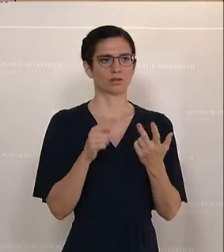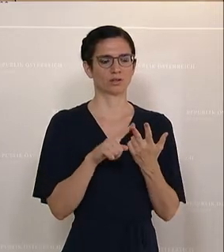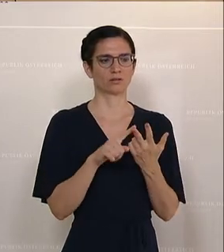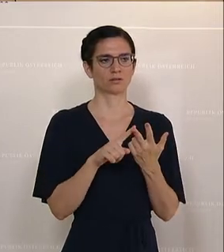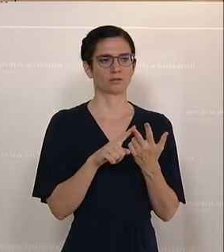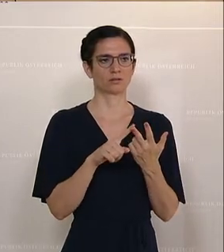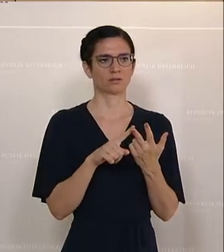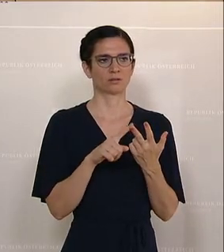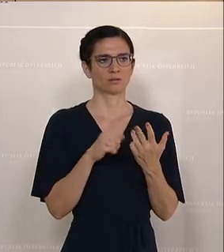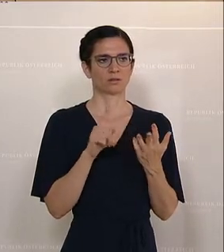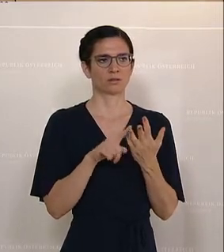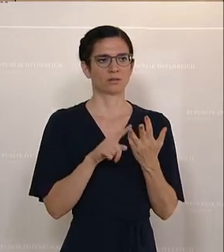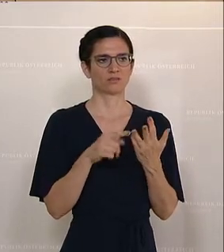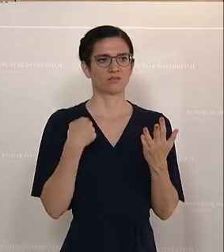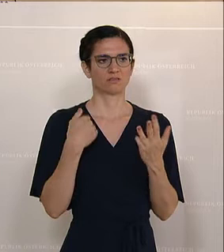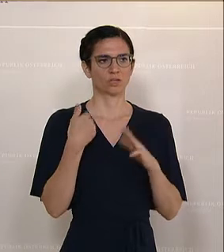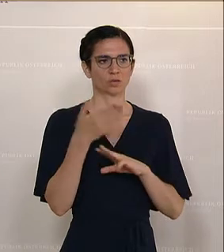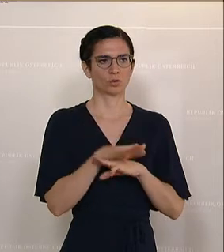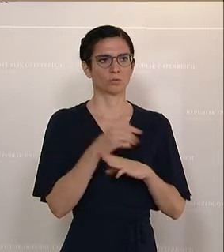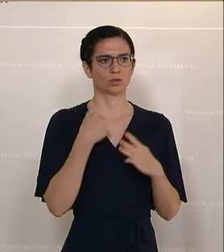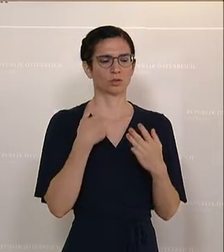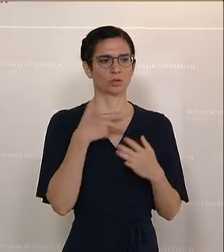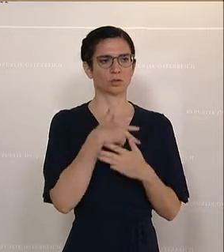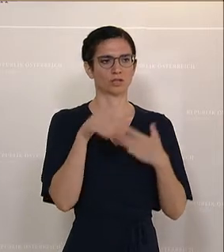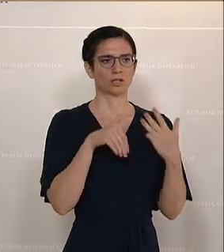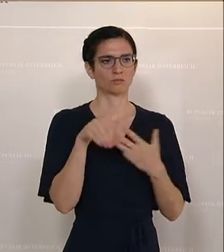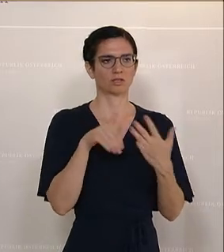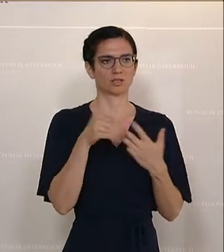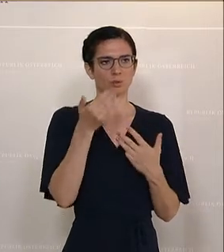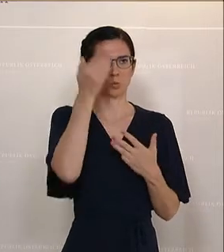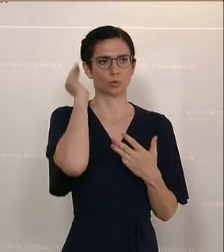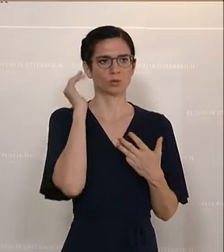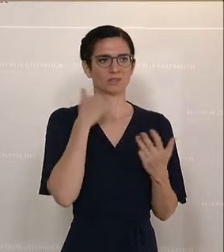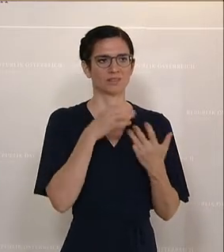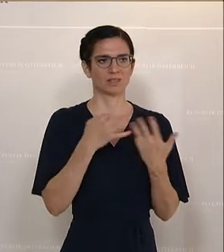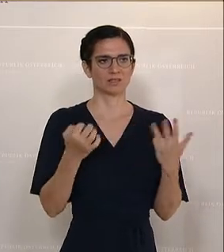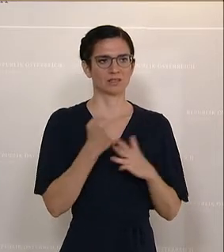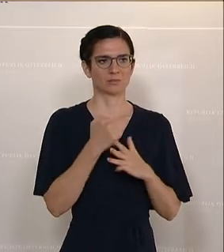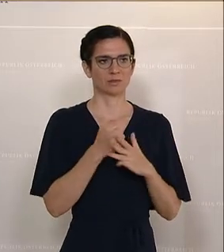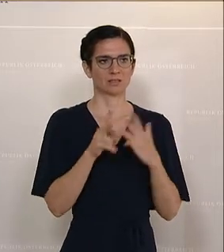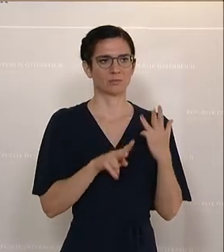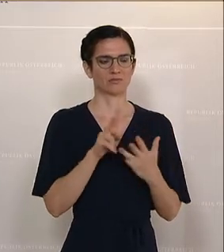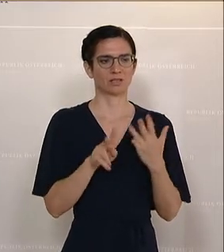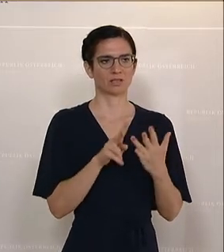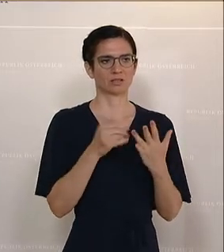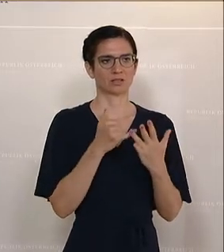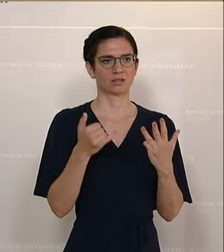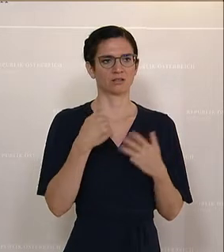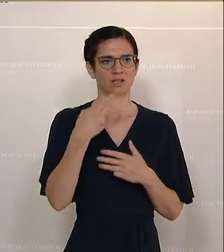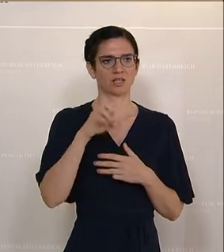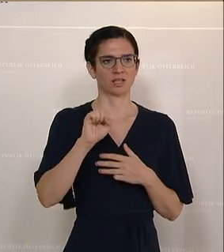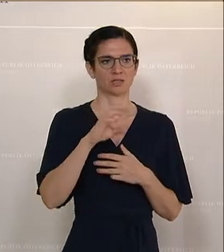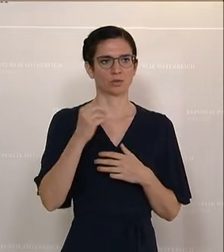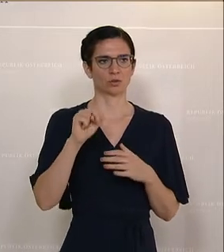auch noch verstorbene Sozialminister zu diffamieren, nichts in der Pflege gemacht zu haben, wie einen Scholli Hessern,